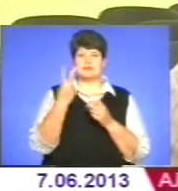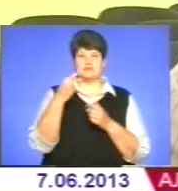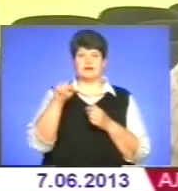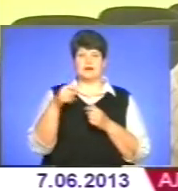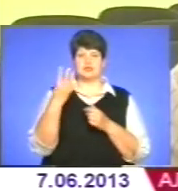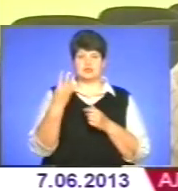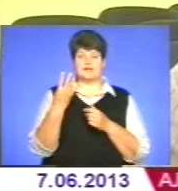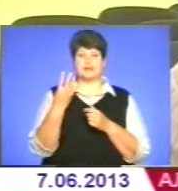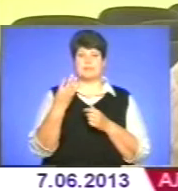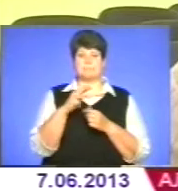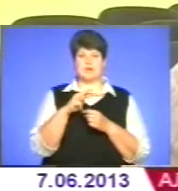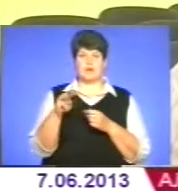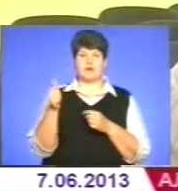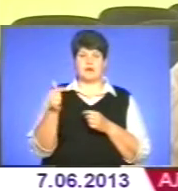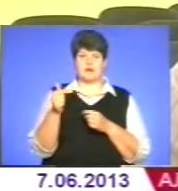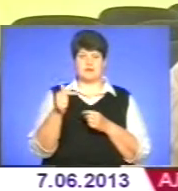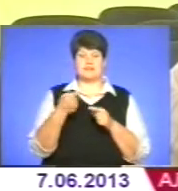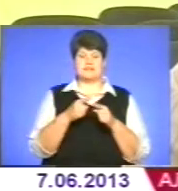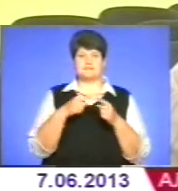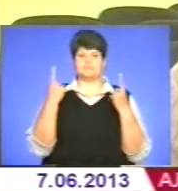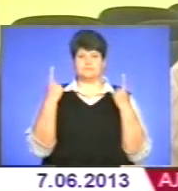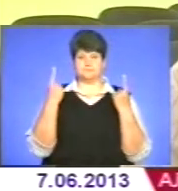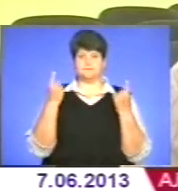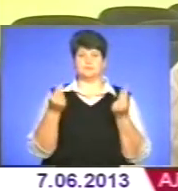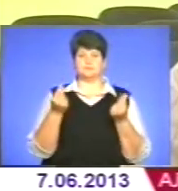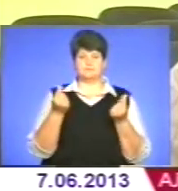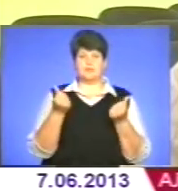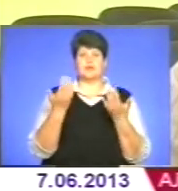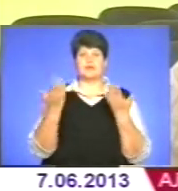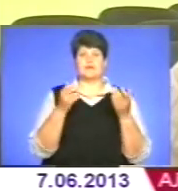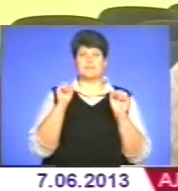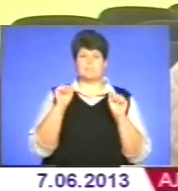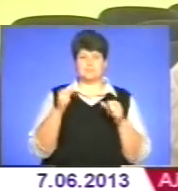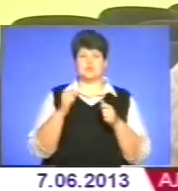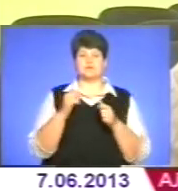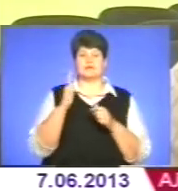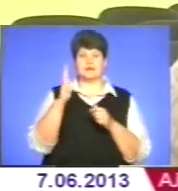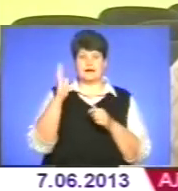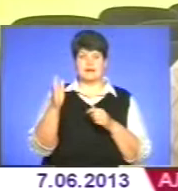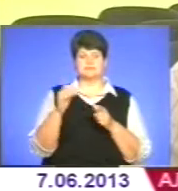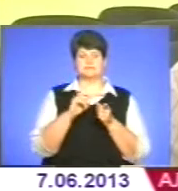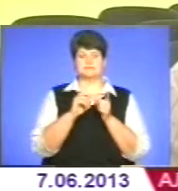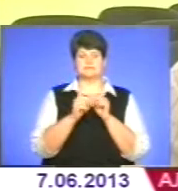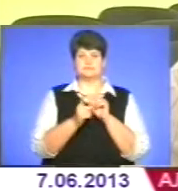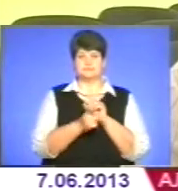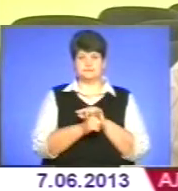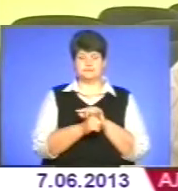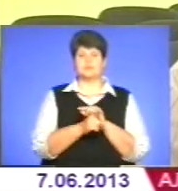мільйона гривень. Тобто це значні кошти, які можна далі реінвестувати, які можна